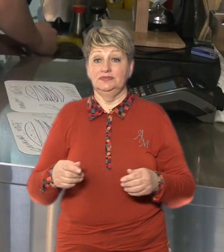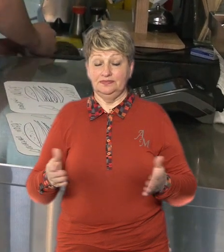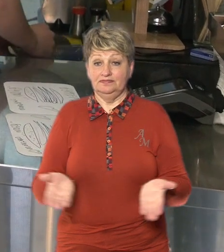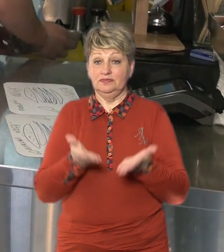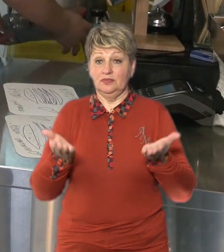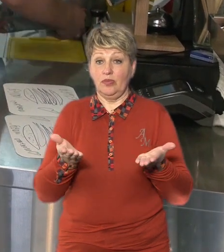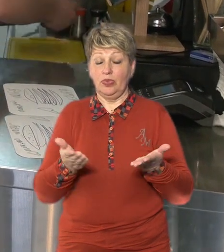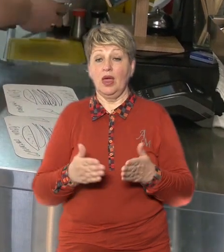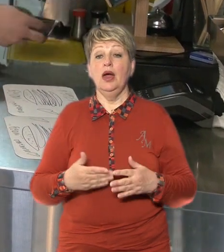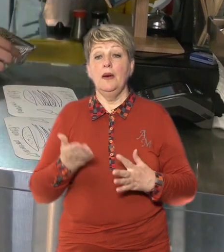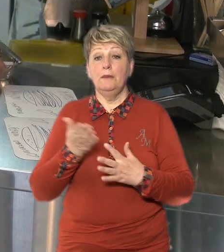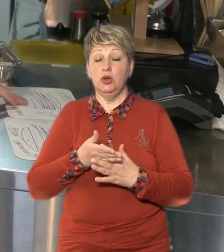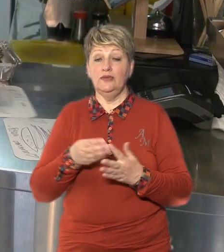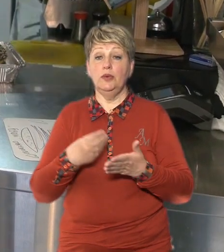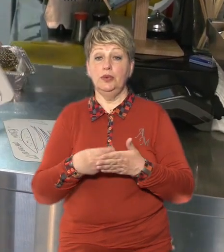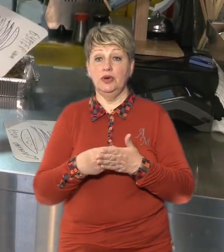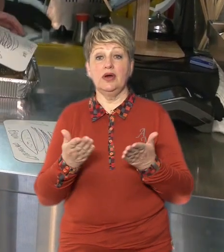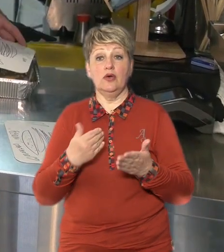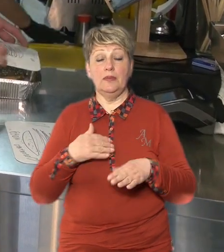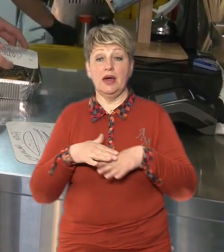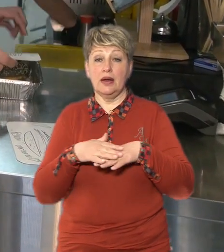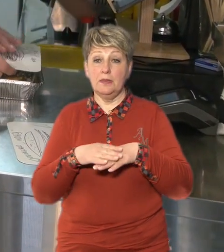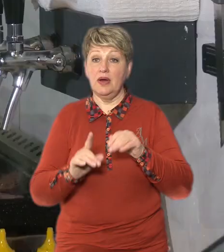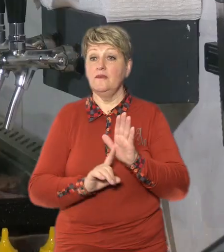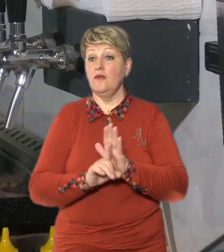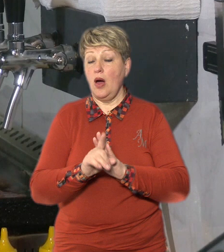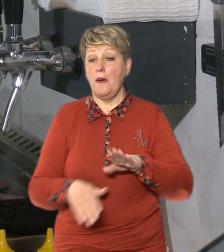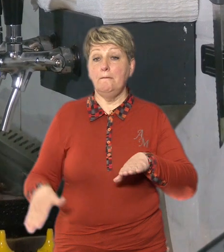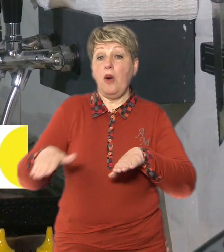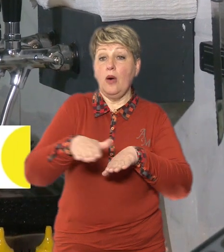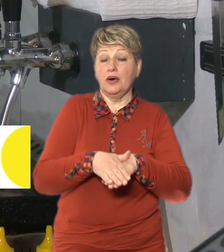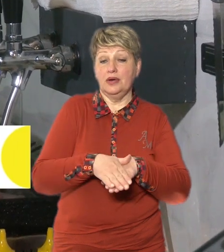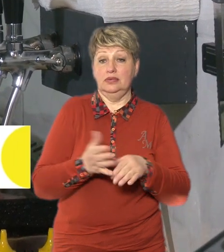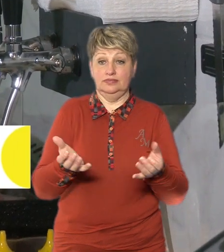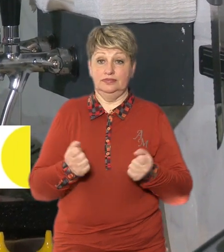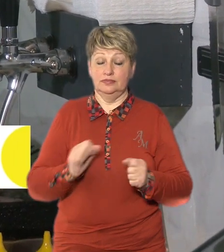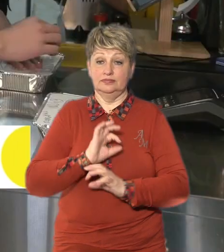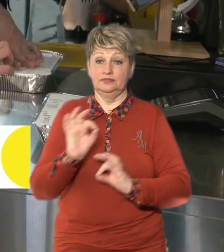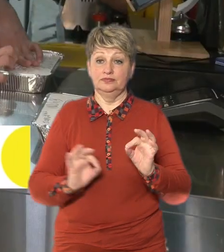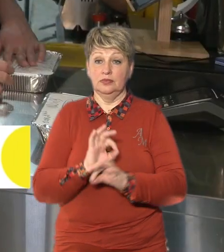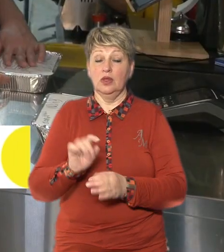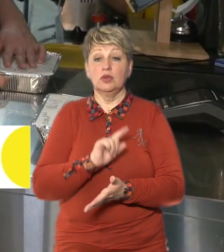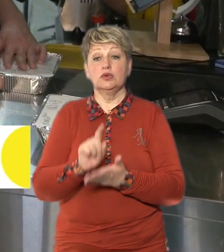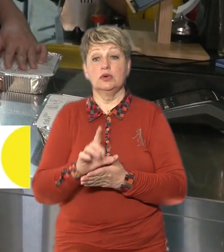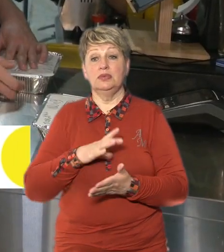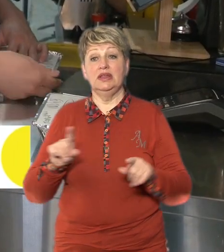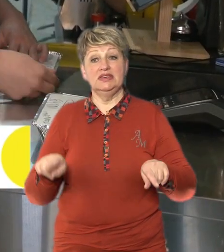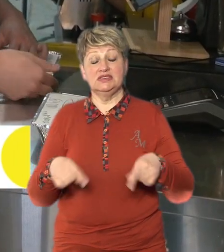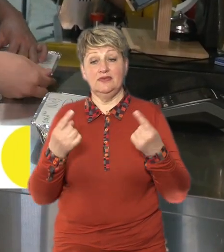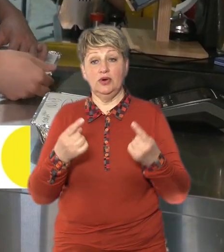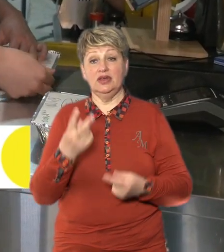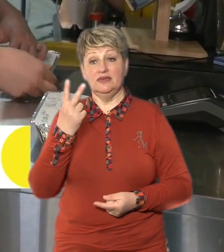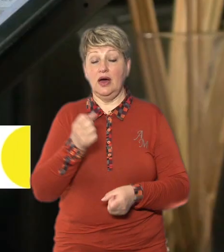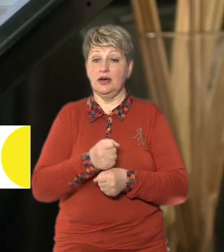на який ми розраховували спочатку, покрив грант За умовами гранту вони мали створити два робочі місця, говорить